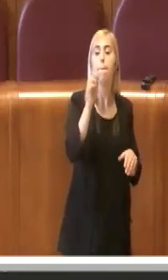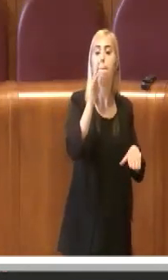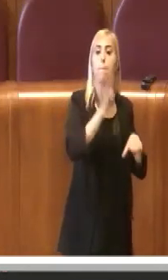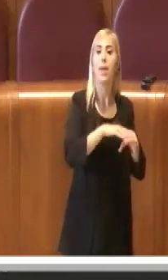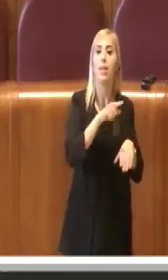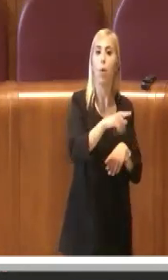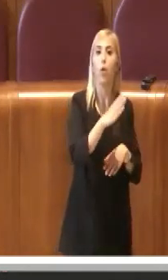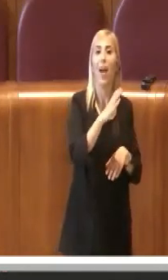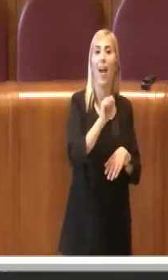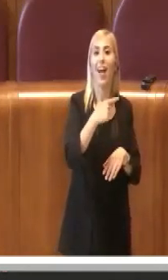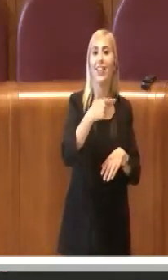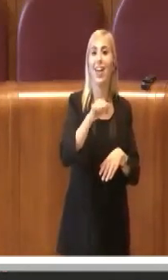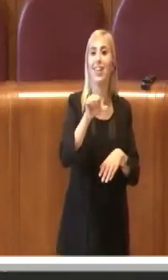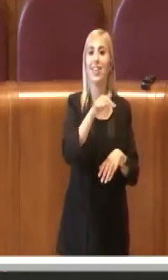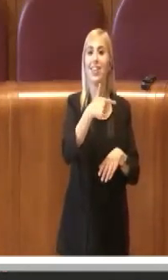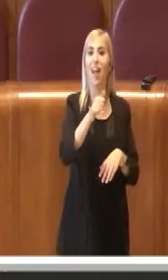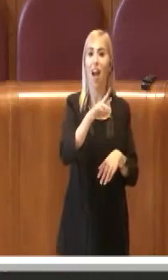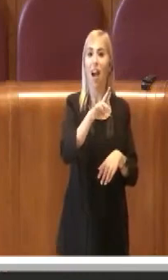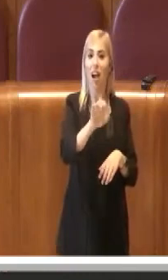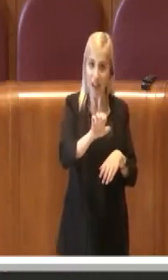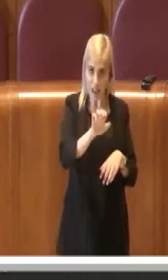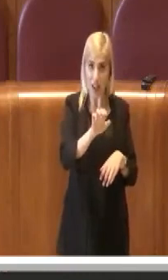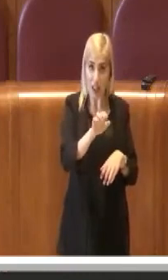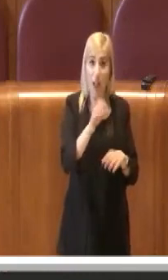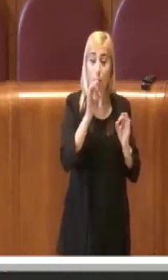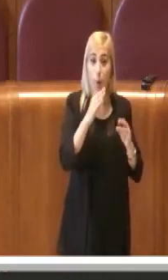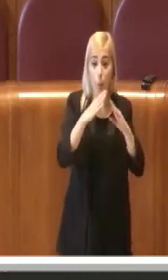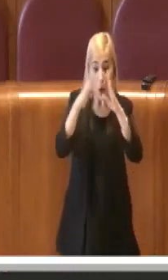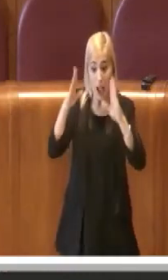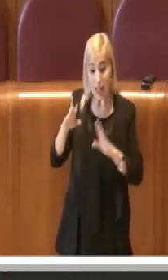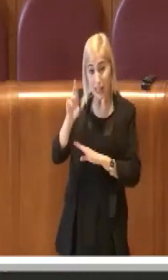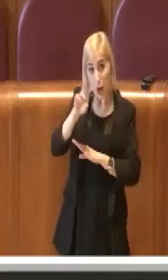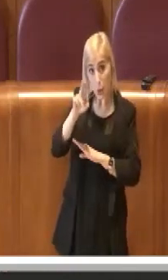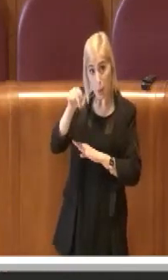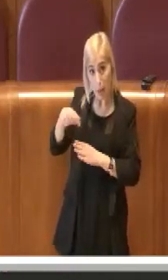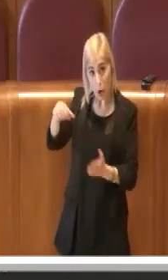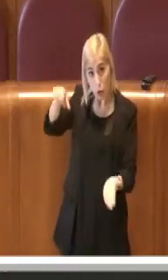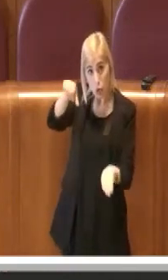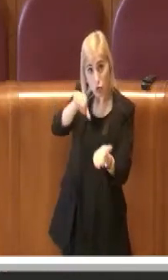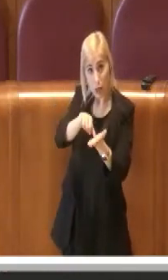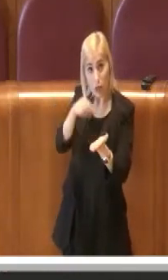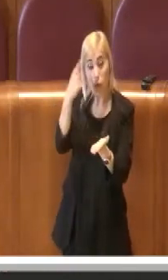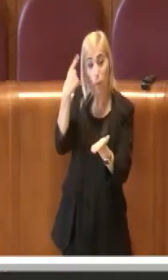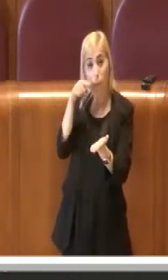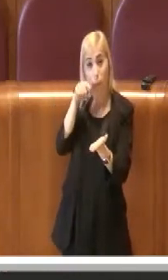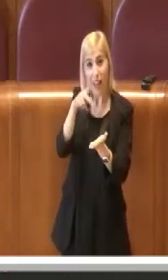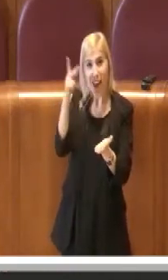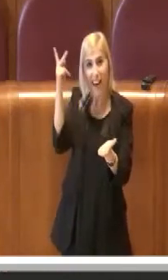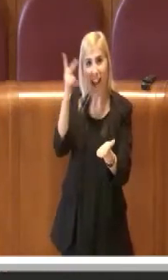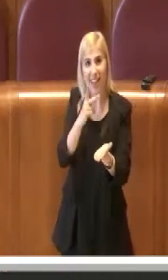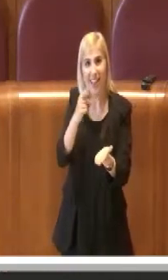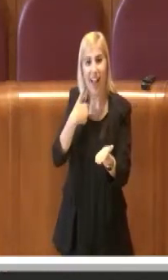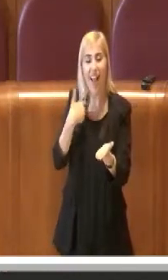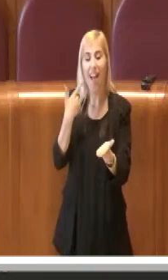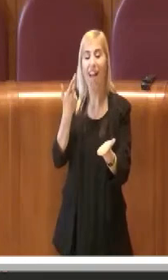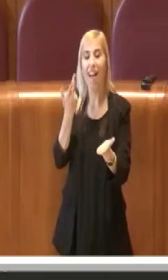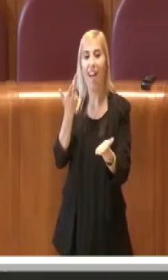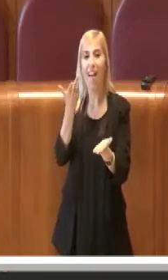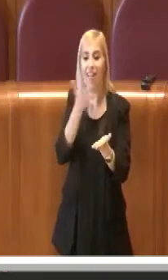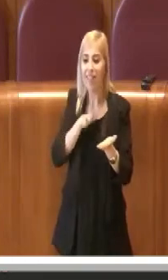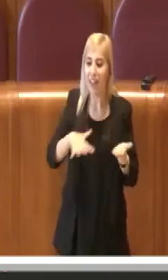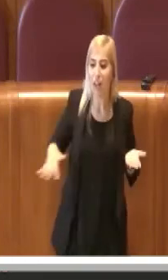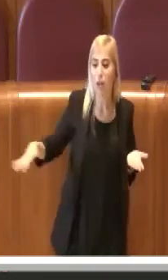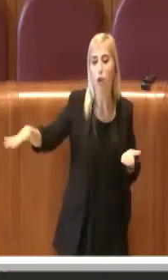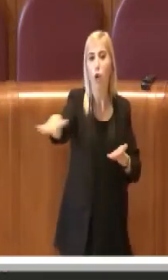accatastare al più presto questo bene per rendere la casa di Roberto un presidio per le realtà territoriali, per il